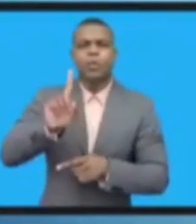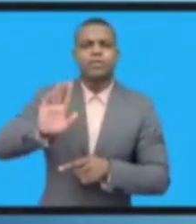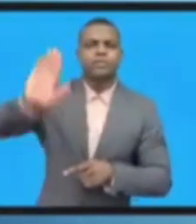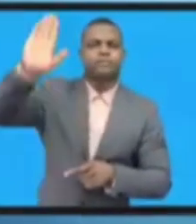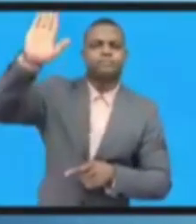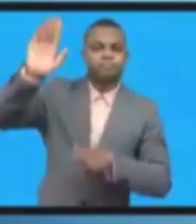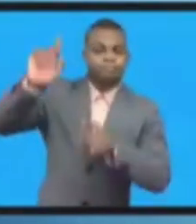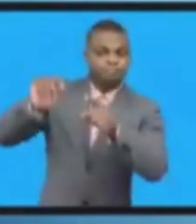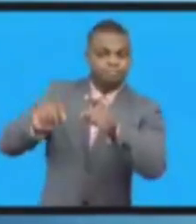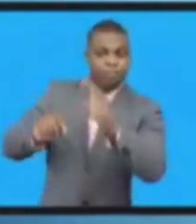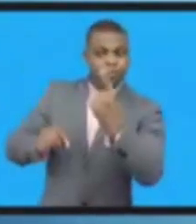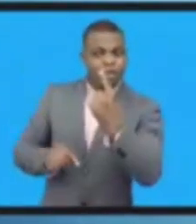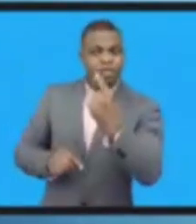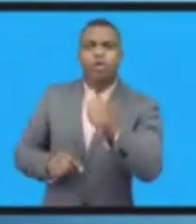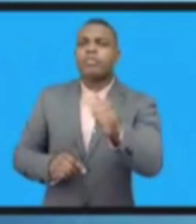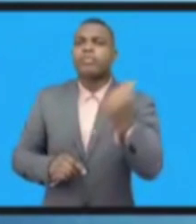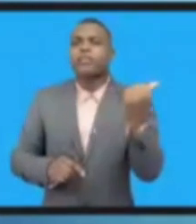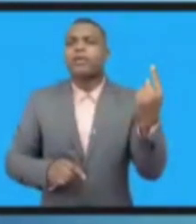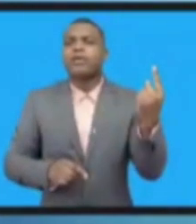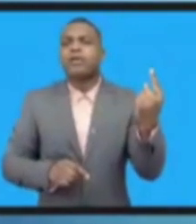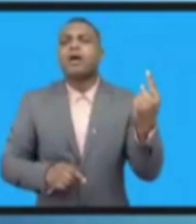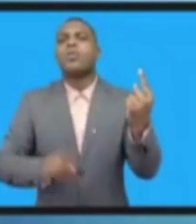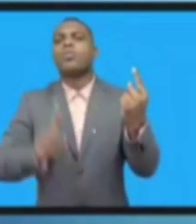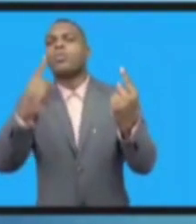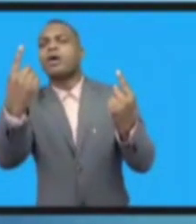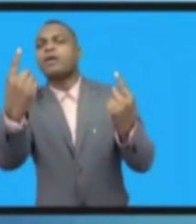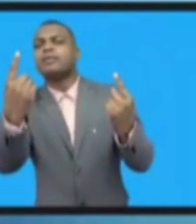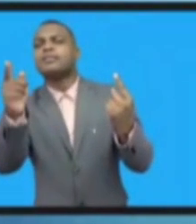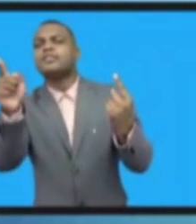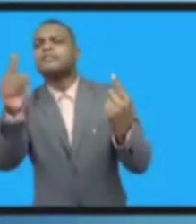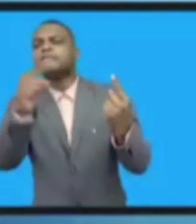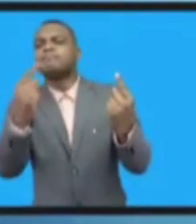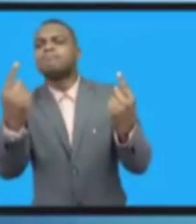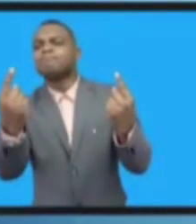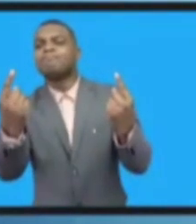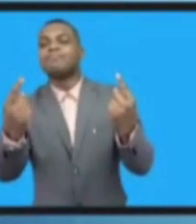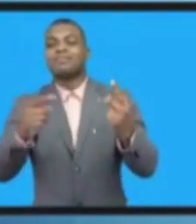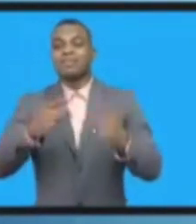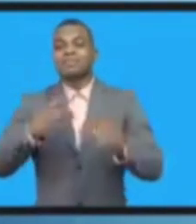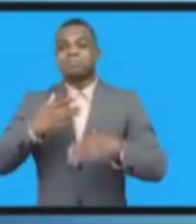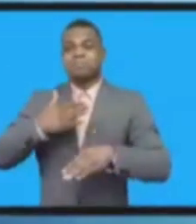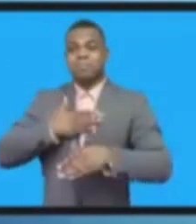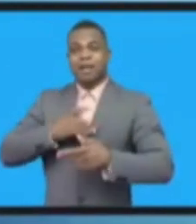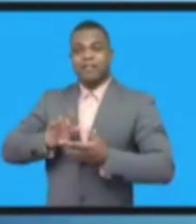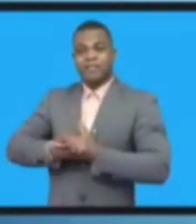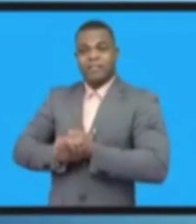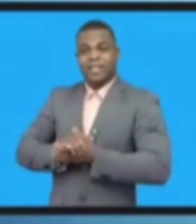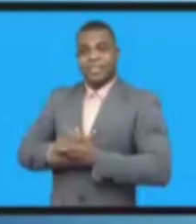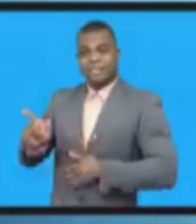в тунисской фазе. Я здесь уже некоторых из вас вижу, вот Вентсерфа, да.